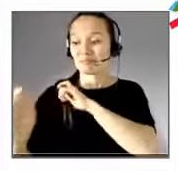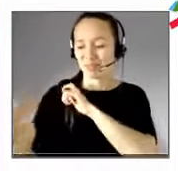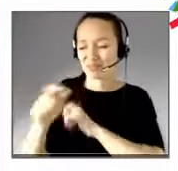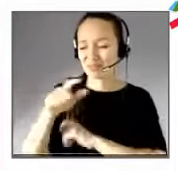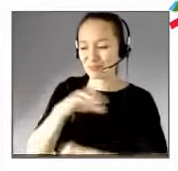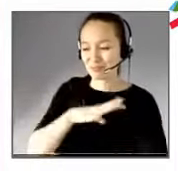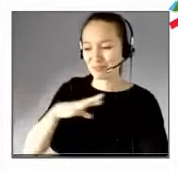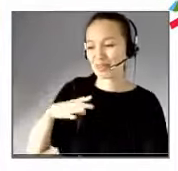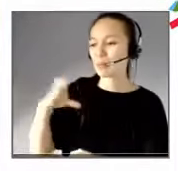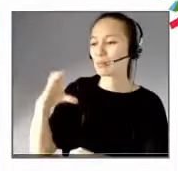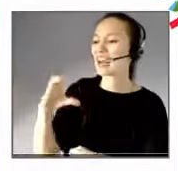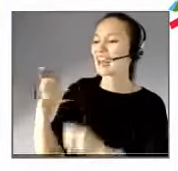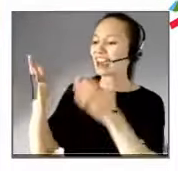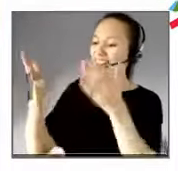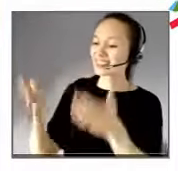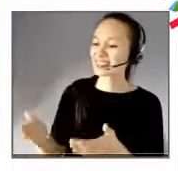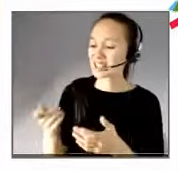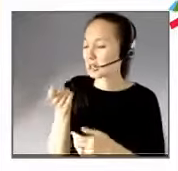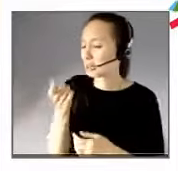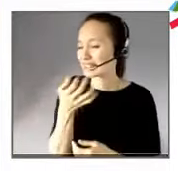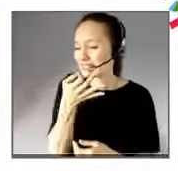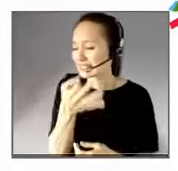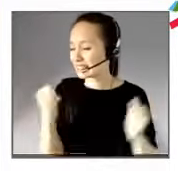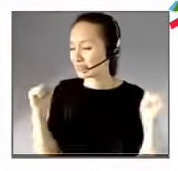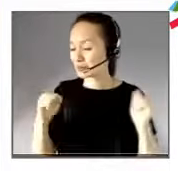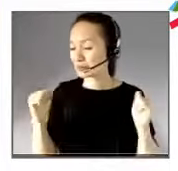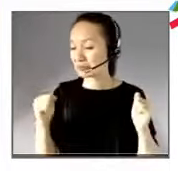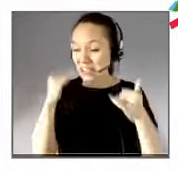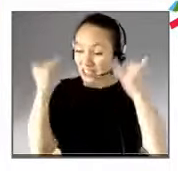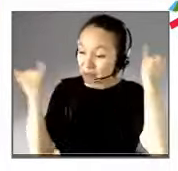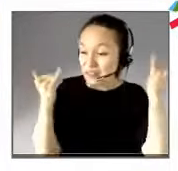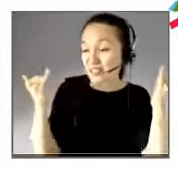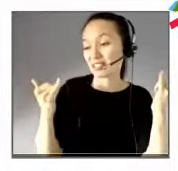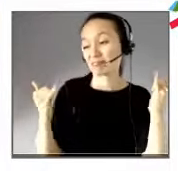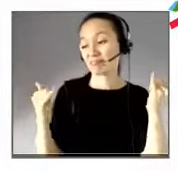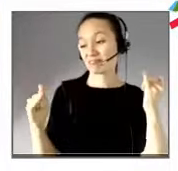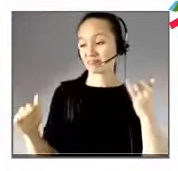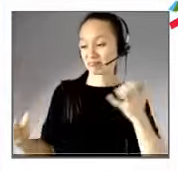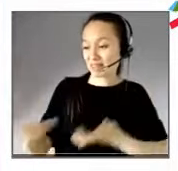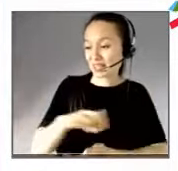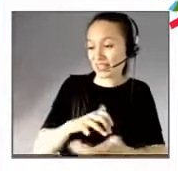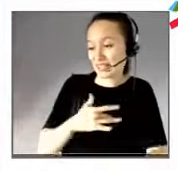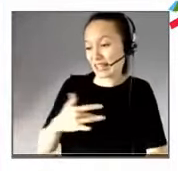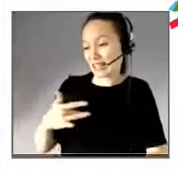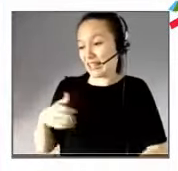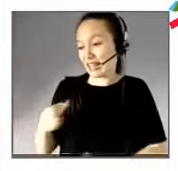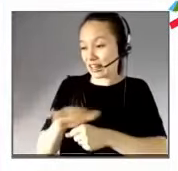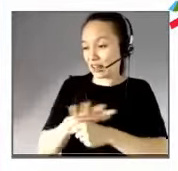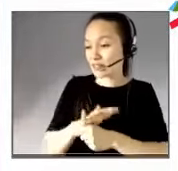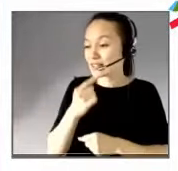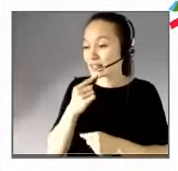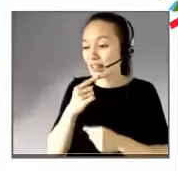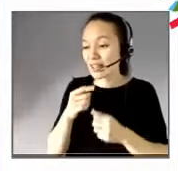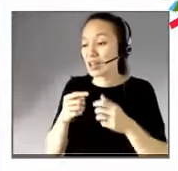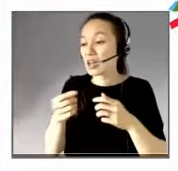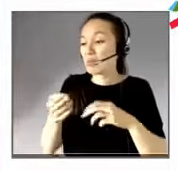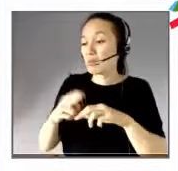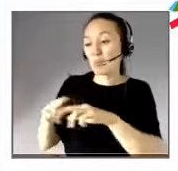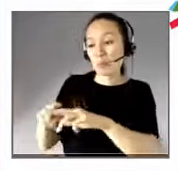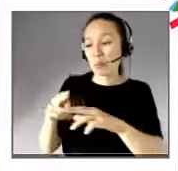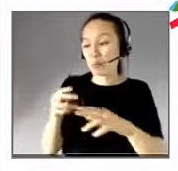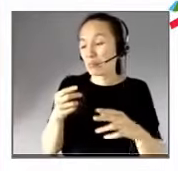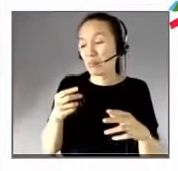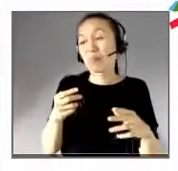presque dire si la crise sanitaire n'avait pas eu tellement de conséquences terribles du point de vue des morts, on est à 32 000 morts, je crois,